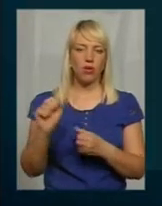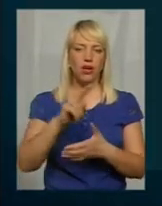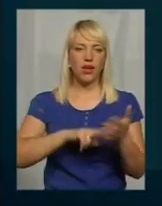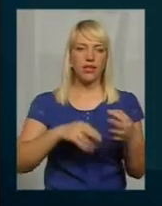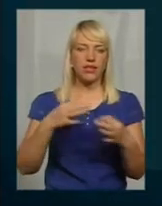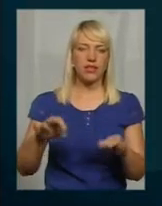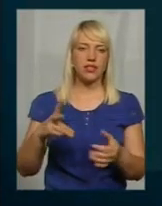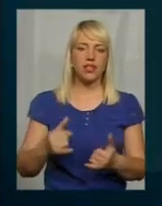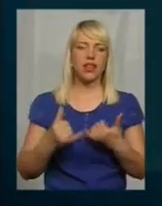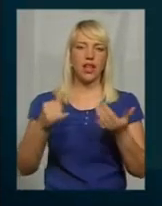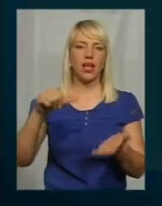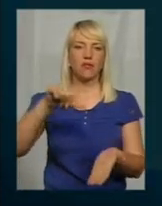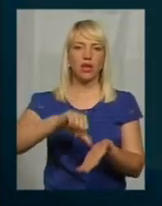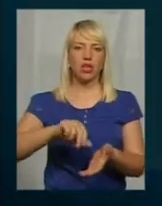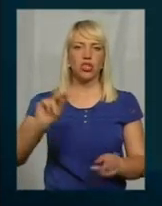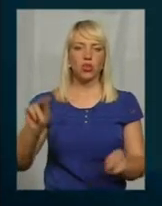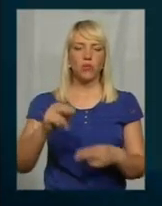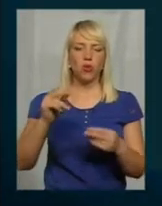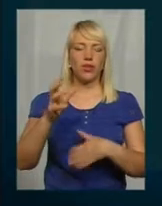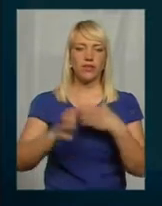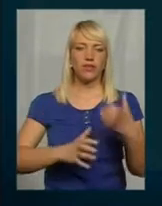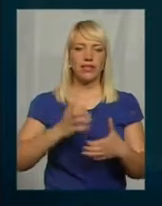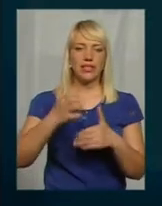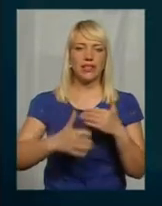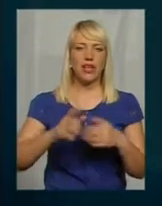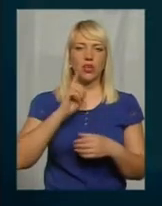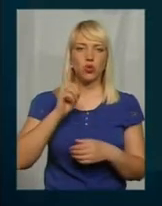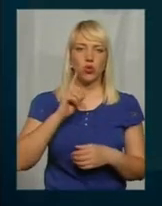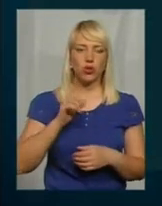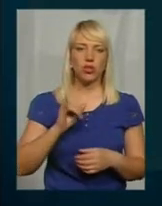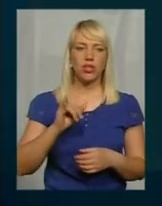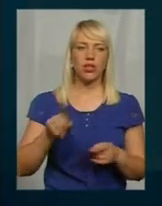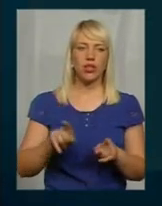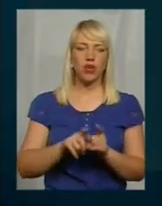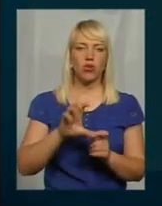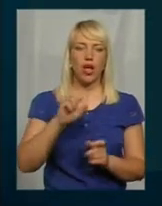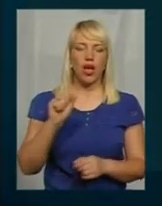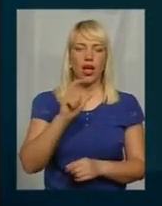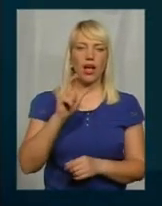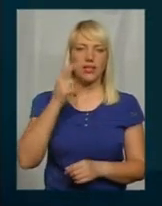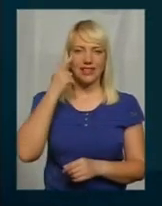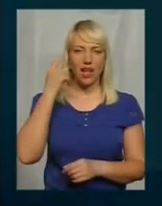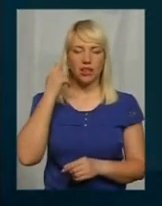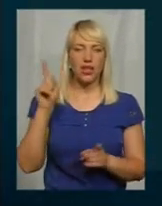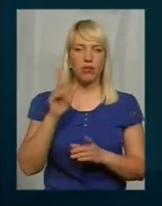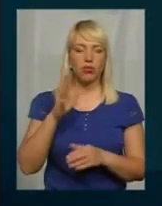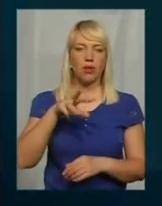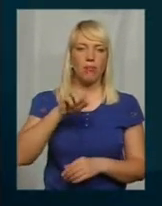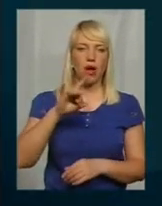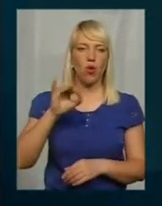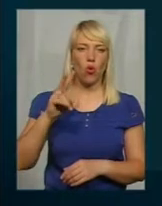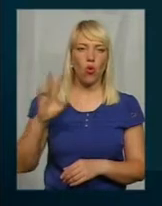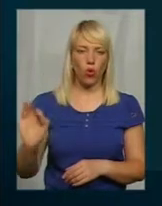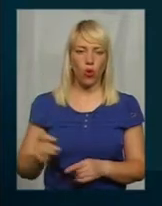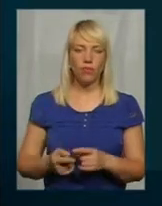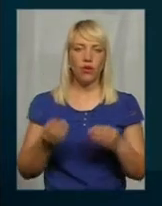чекінат світу серед вініорів. І також на всесвітню гімназіаду, яка відбудеться в Марокко. Грошей